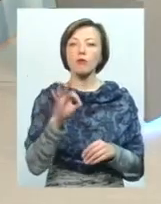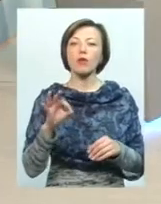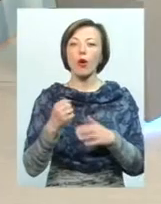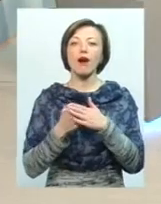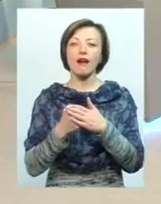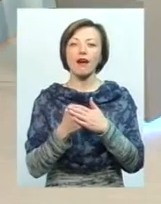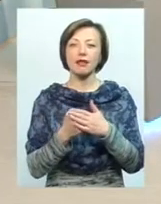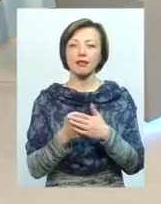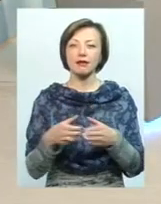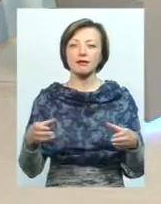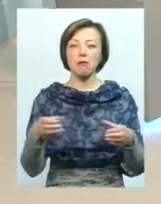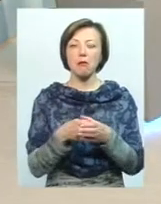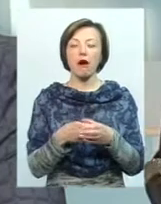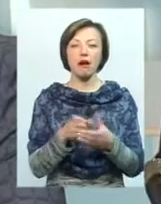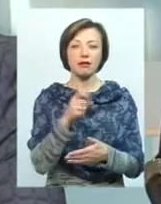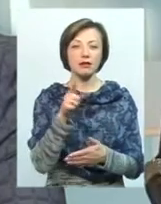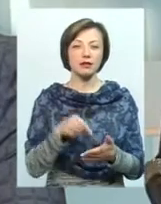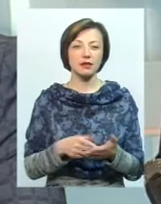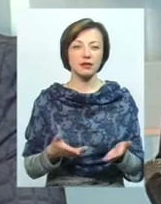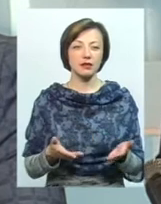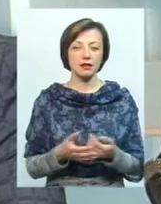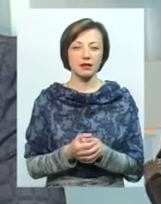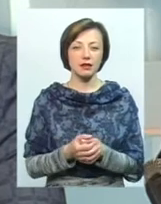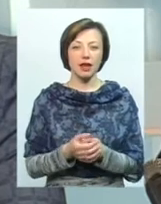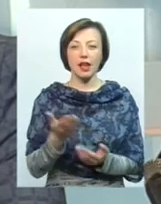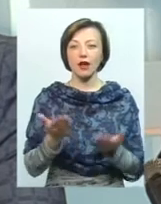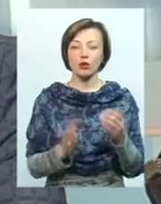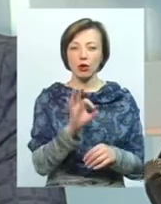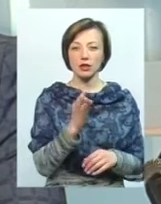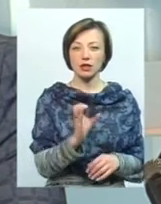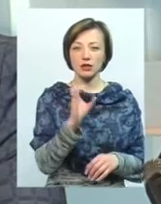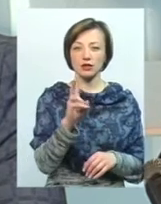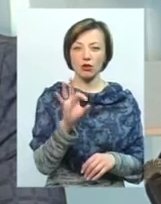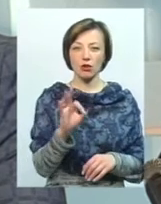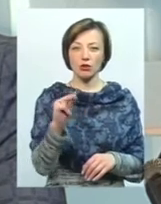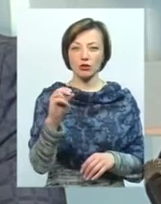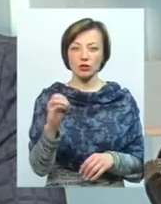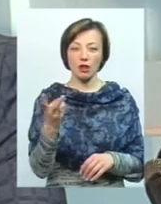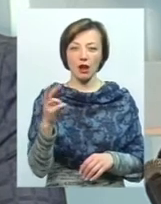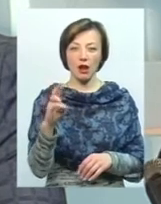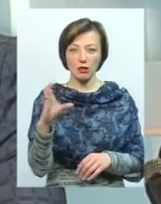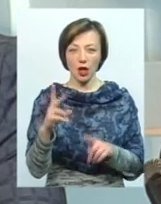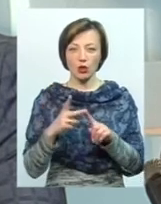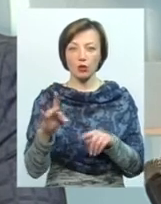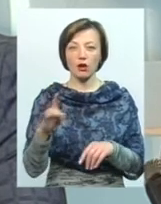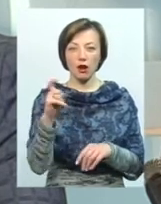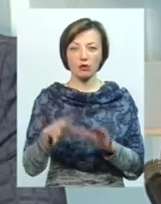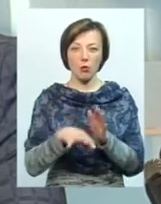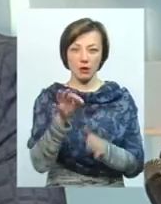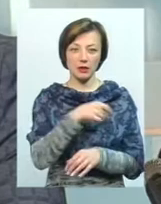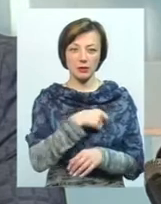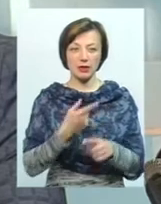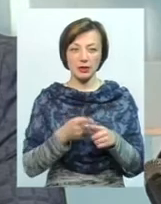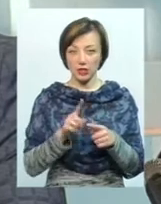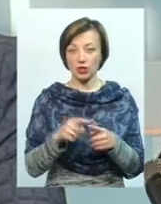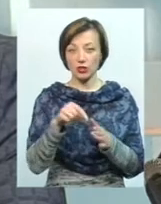Про рейтинг партії, я думаю, що, якщо Оксан Скочеляс, вдруге обраний депутатом, то це, власне, і